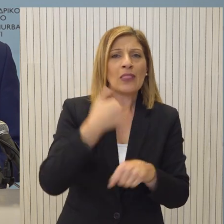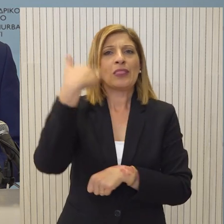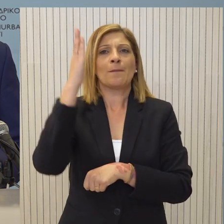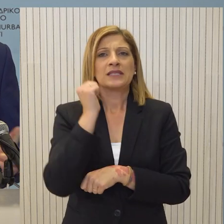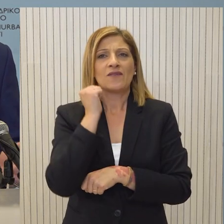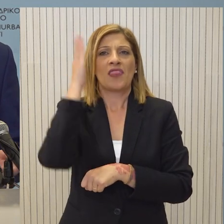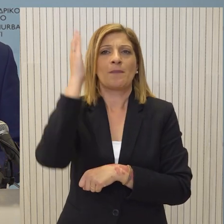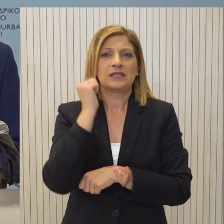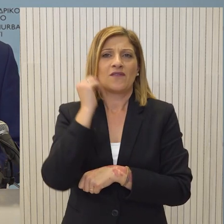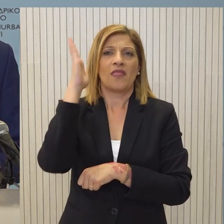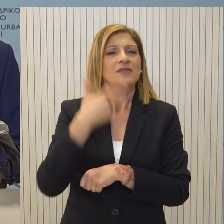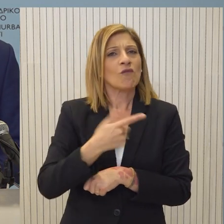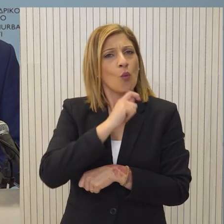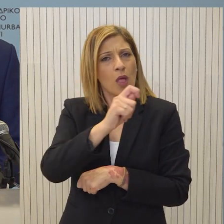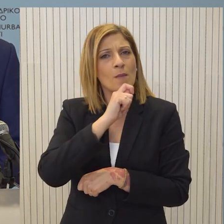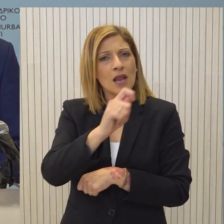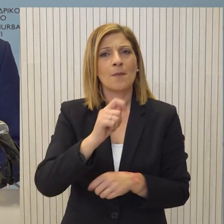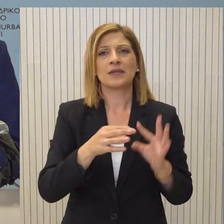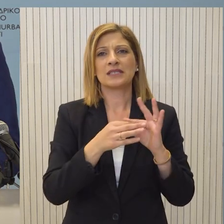τα όσα τοποθετούμε στην κάθε εβδομάδα.